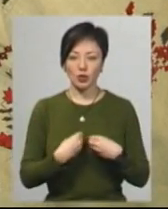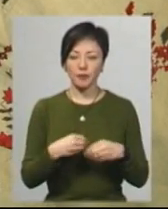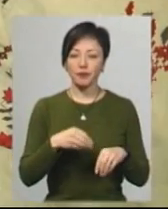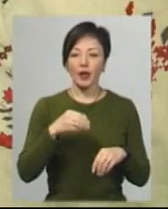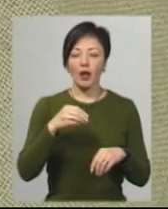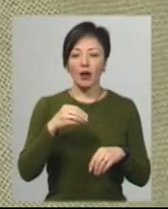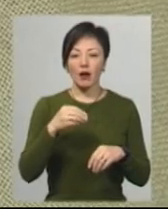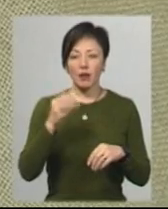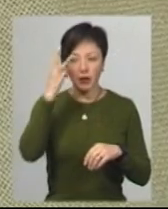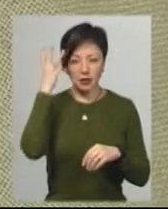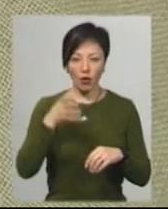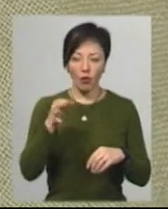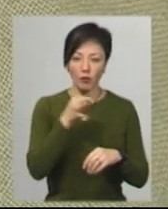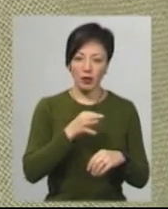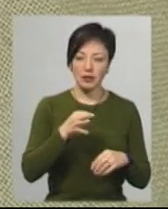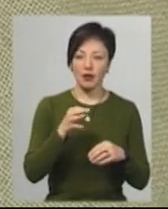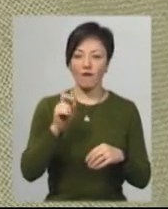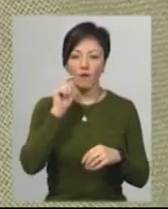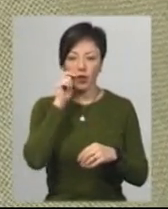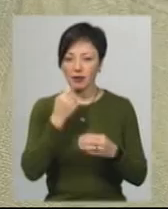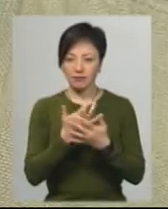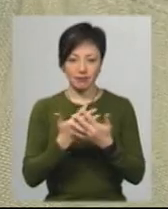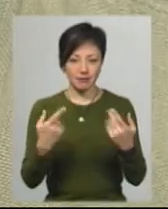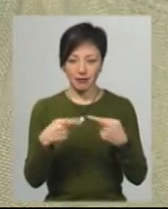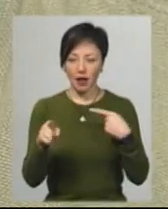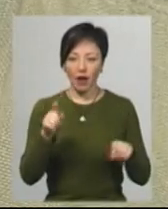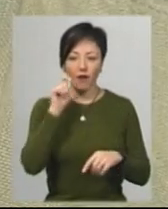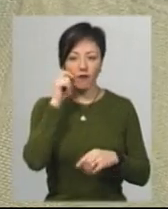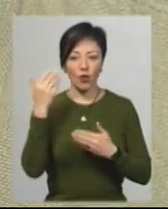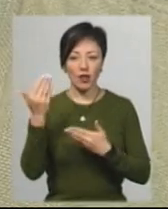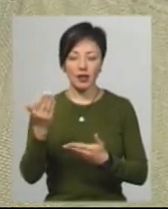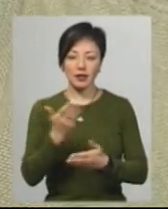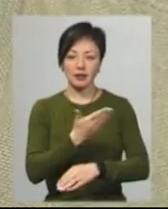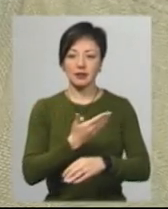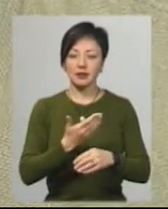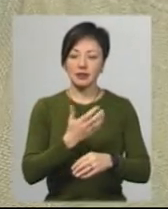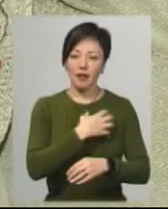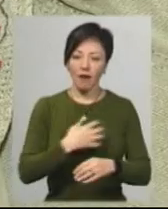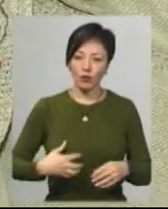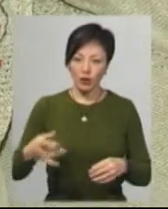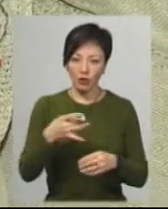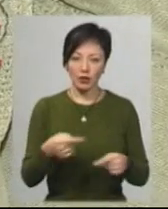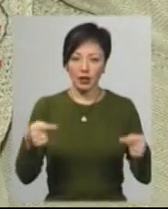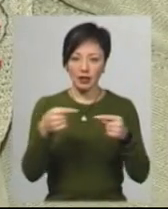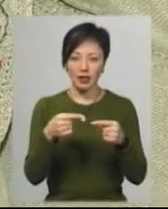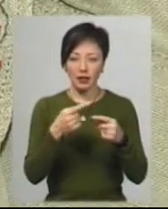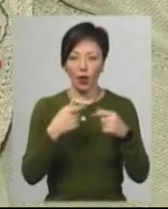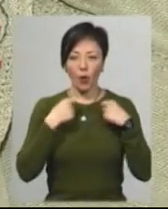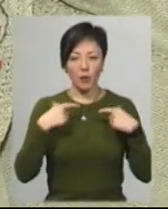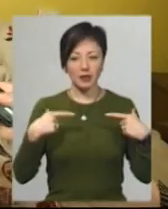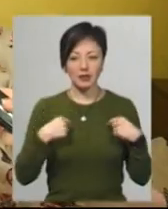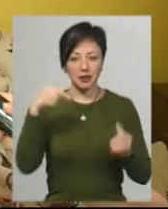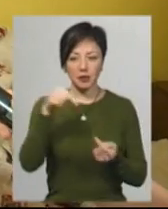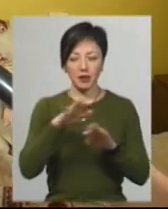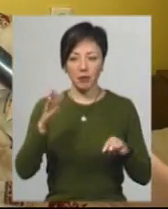Волинь. Давній одяг їхніх жителів – різниця усім, каже колекціонерка. Для сорочок Волинь, таких як зі Славутського району, характерні комірці та непритаманні поділів і